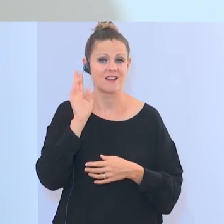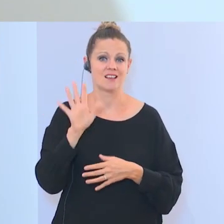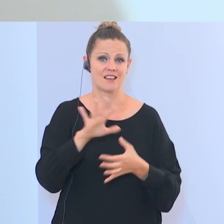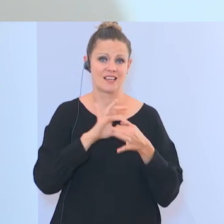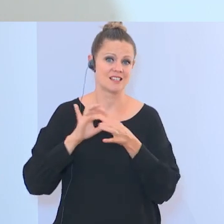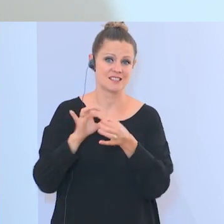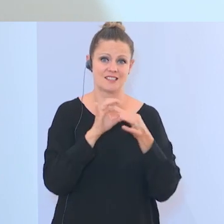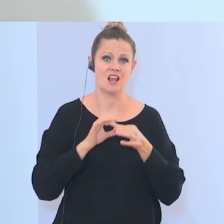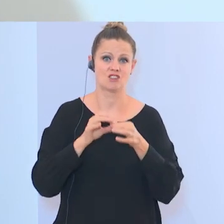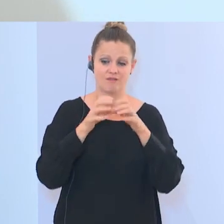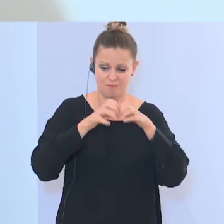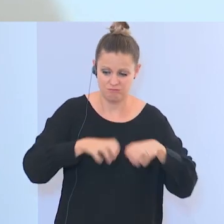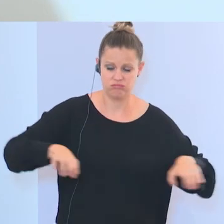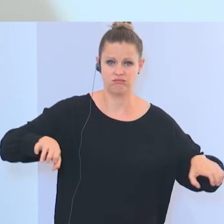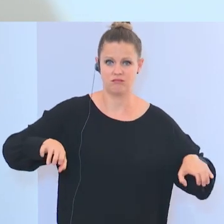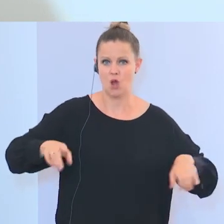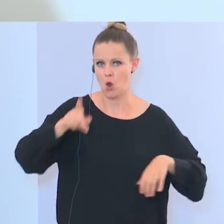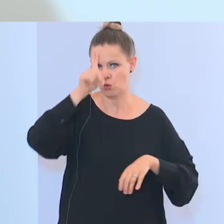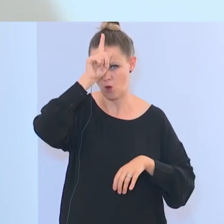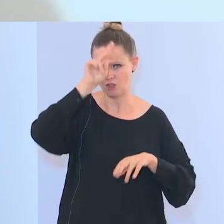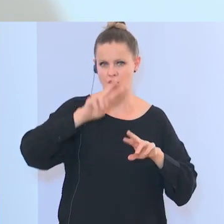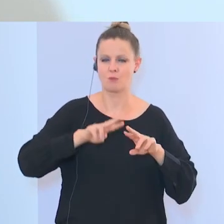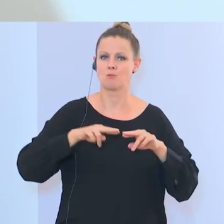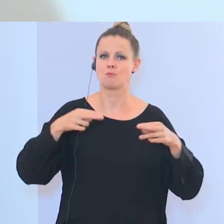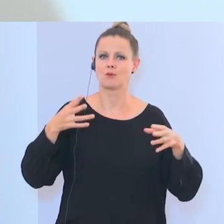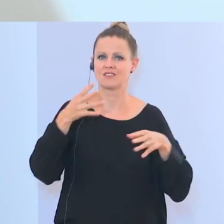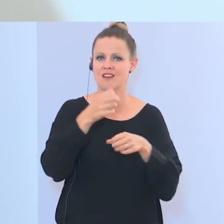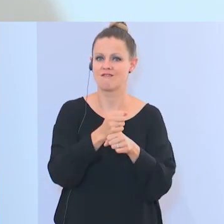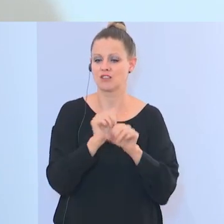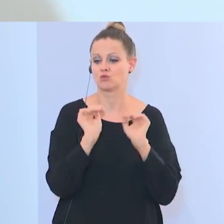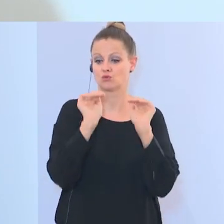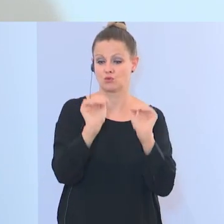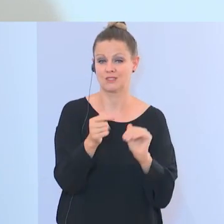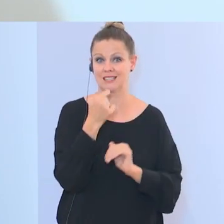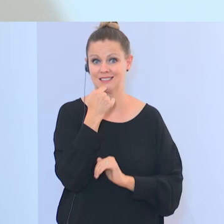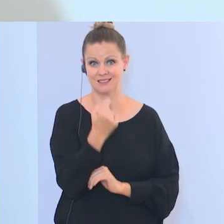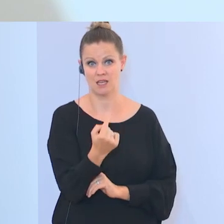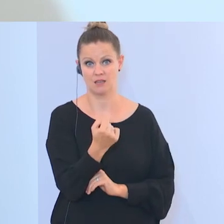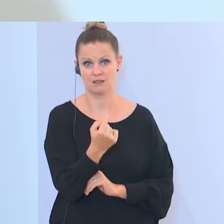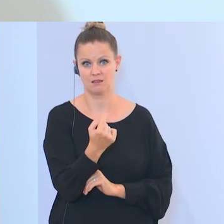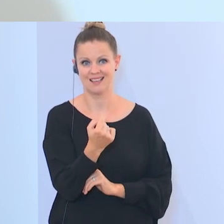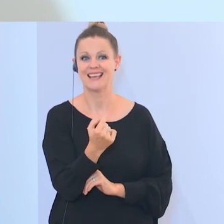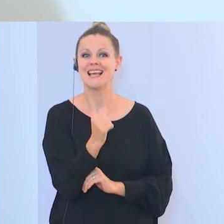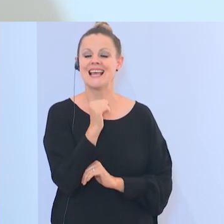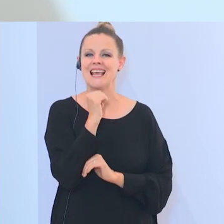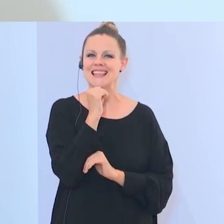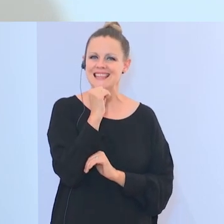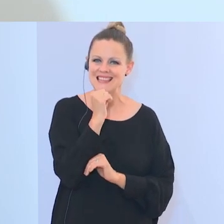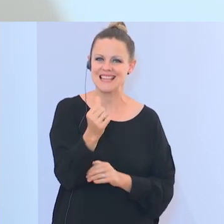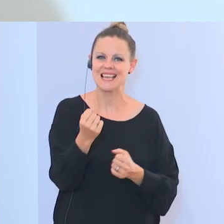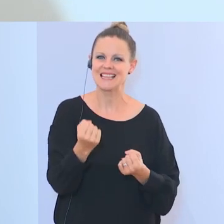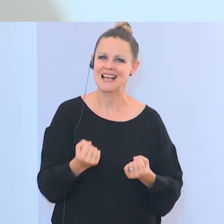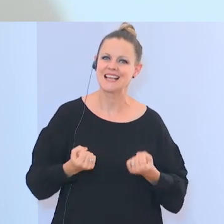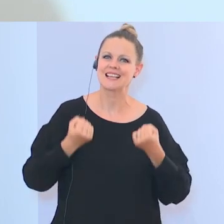Bundesverfassungsschutz in Deutschland hat vor kurzem gesagt, dass der nicht gewalttätige, sogenannte